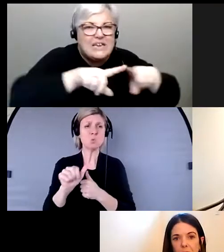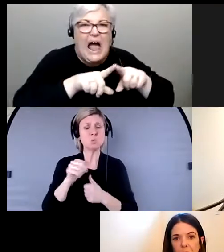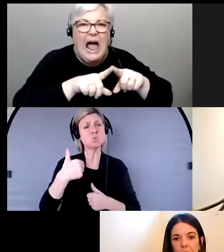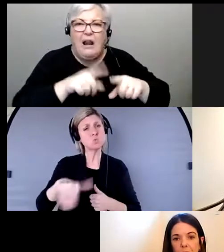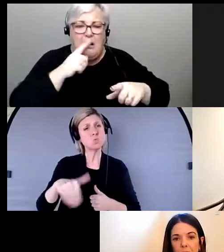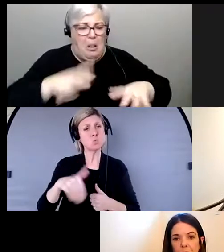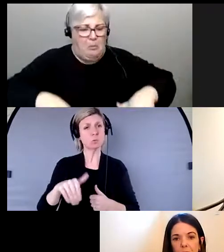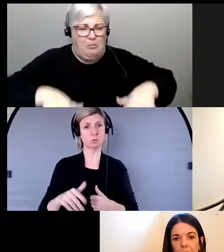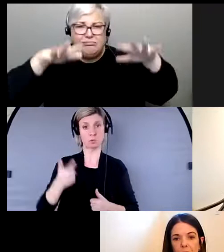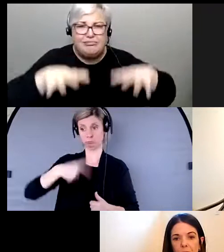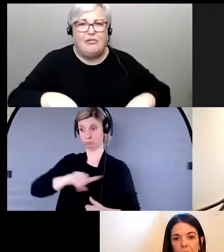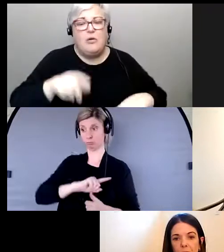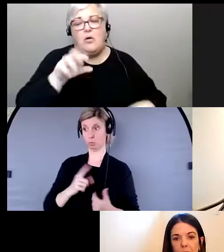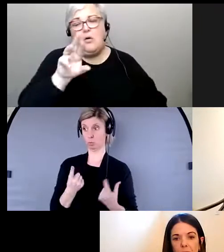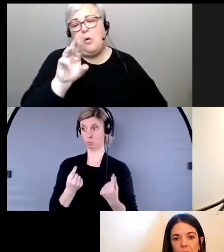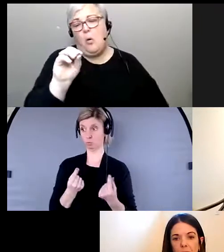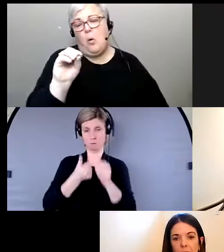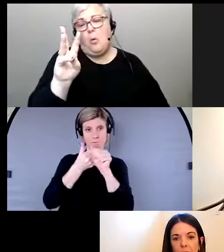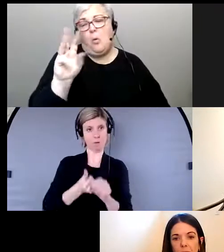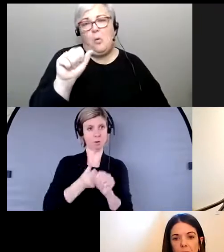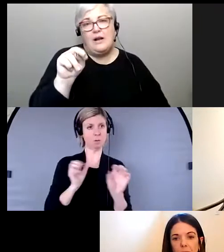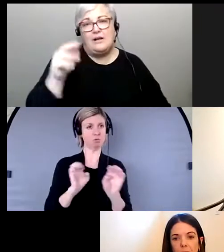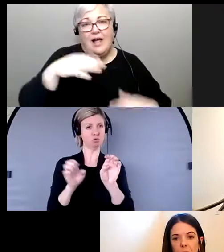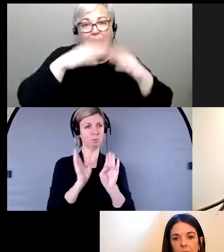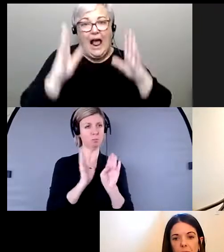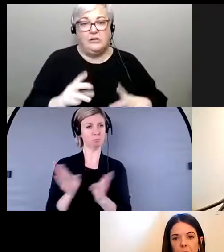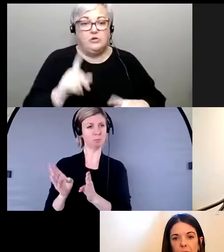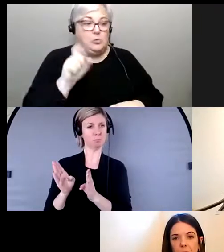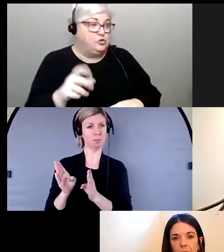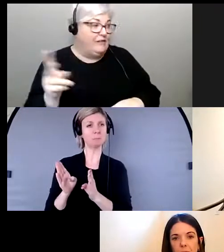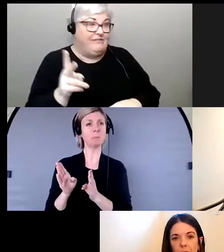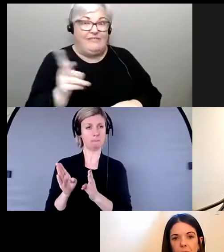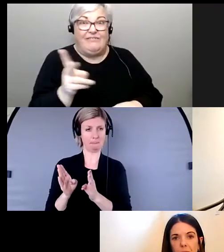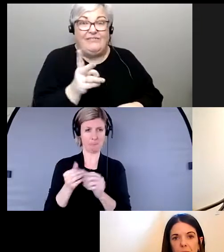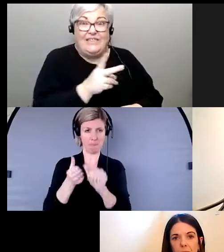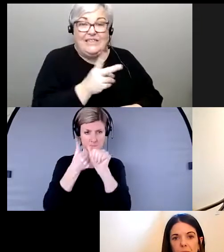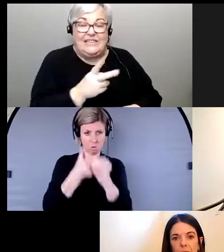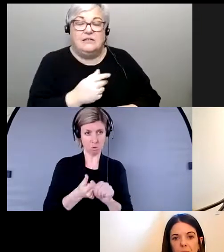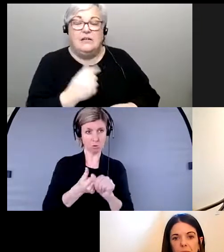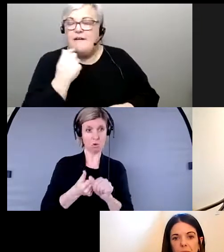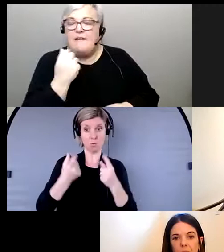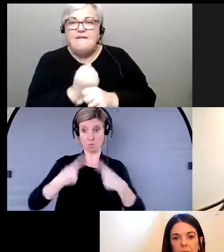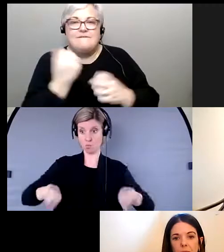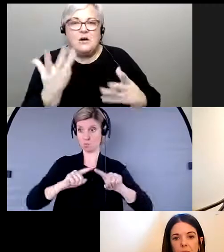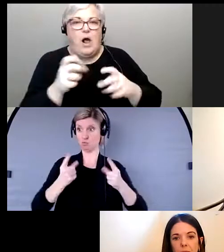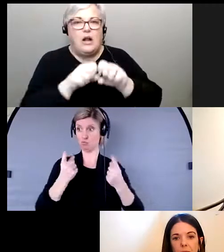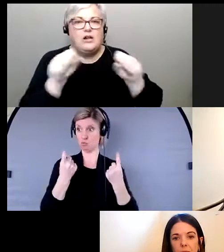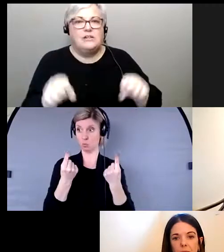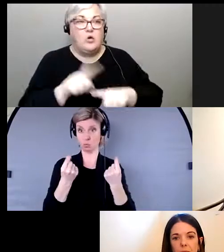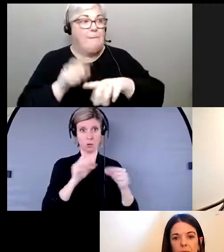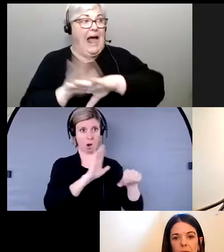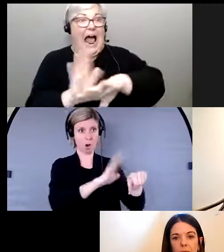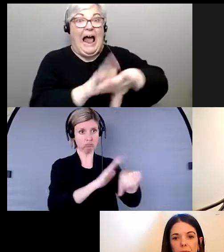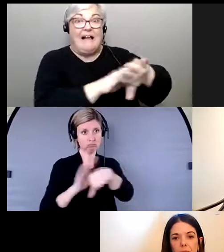House a tout de suite suivi son plan de préparation en cas d'urgence. Nous avons utilisé notre système d'avis d'urgence